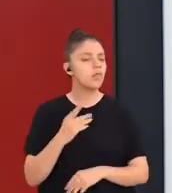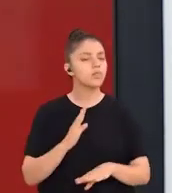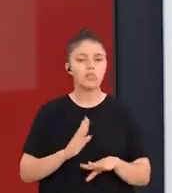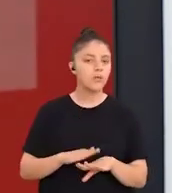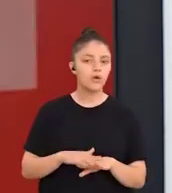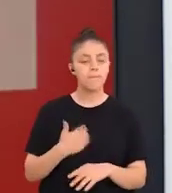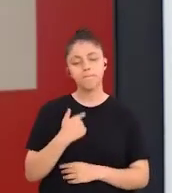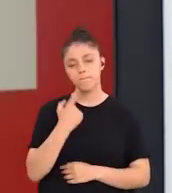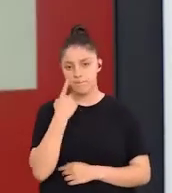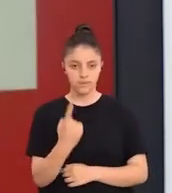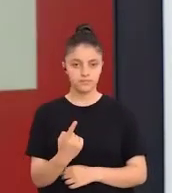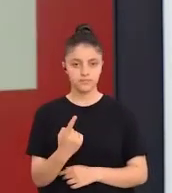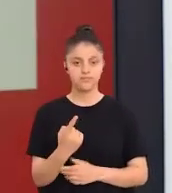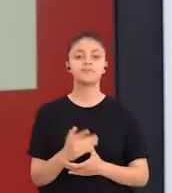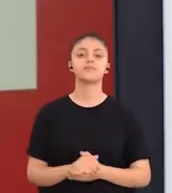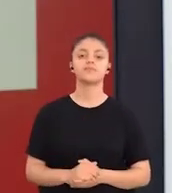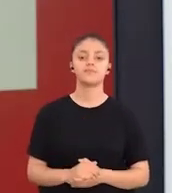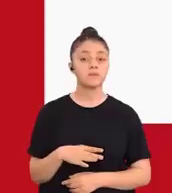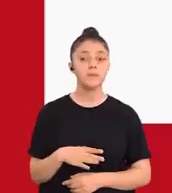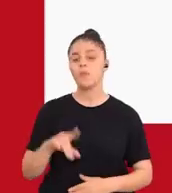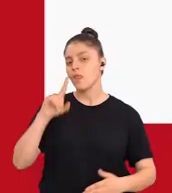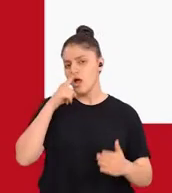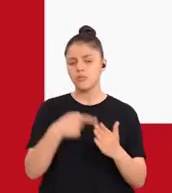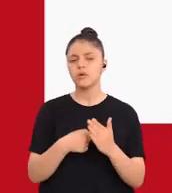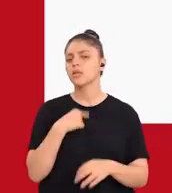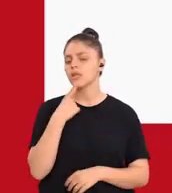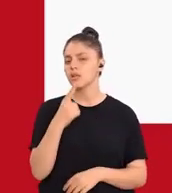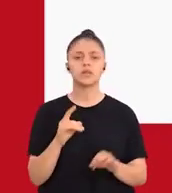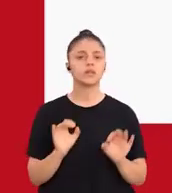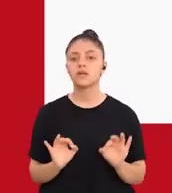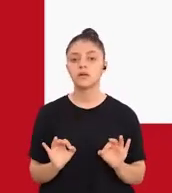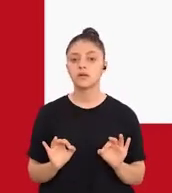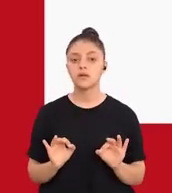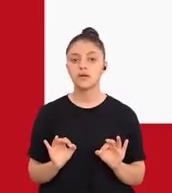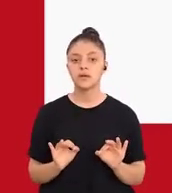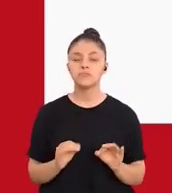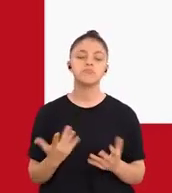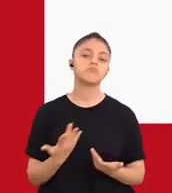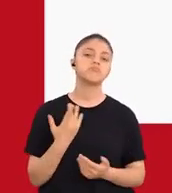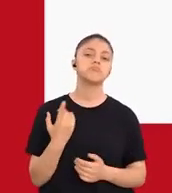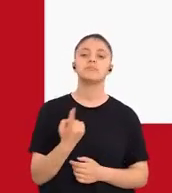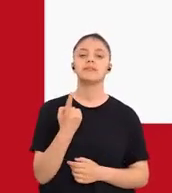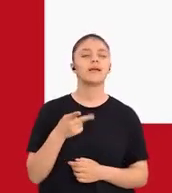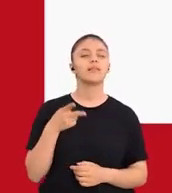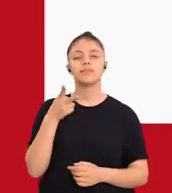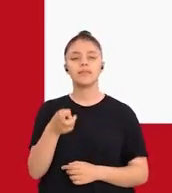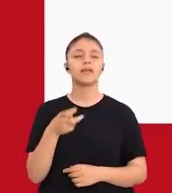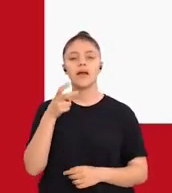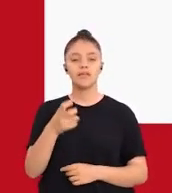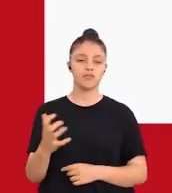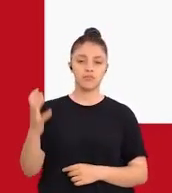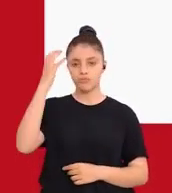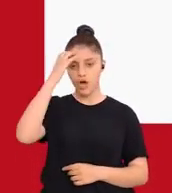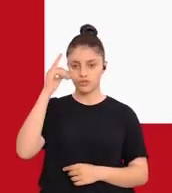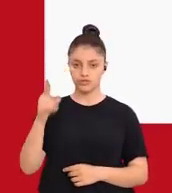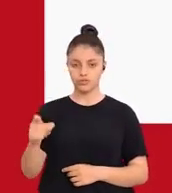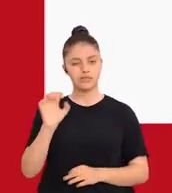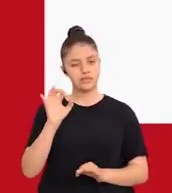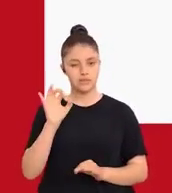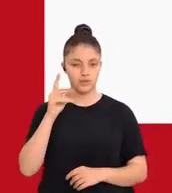neler yapılıyor? Dilerseniz bunlara bakalım. Amaç dediğimiz şey aslında bir trenin lokomotifi olarak